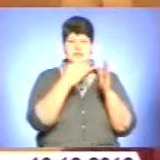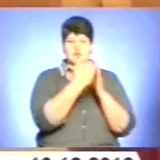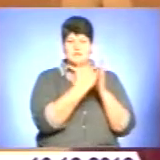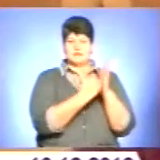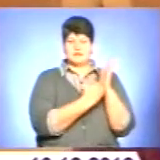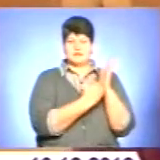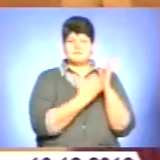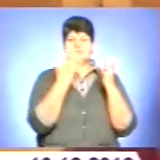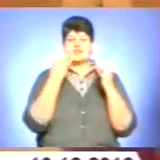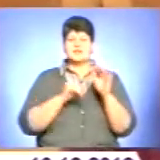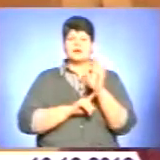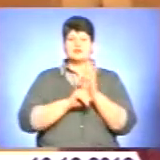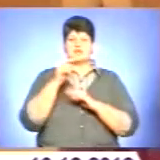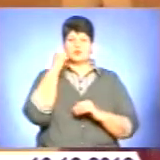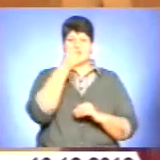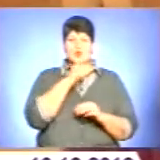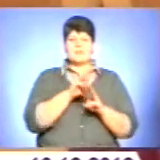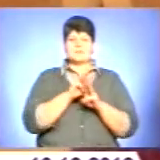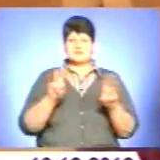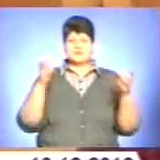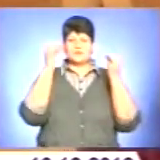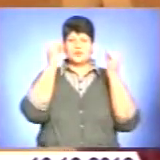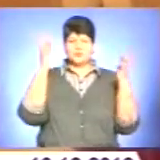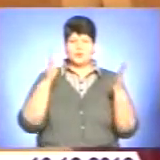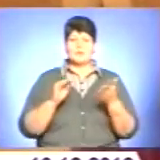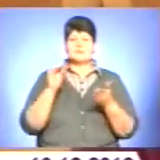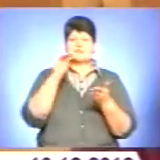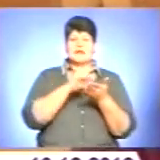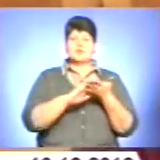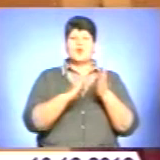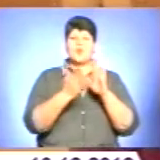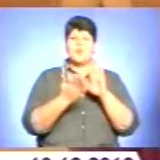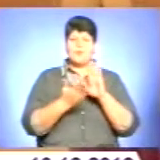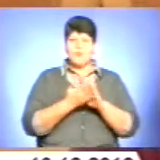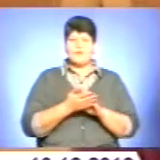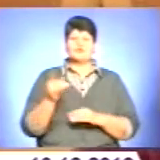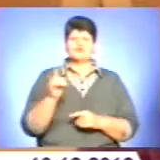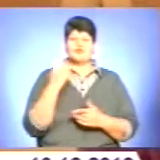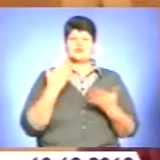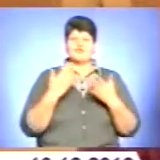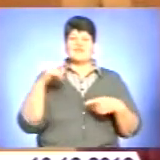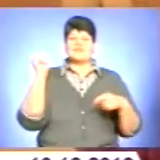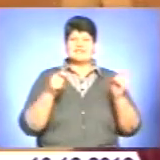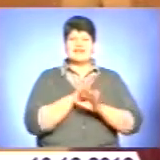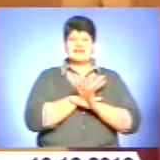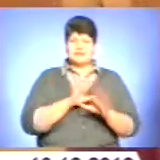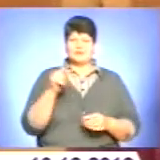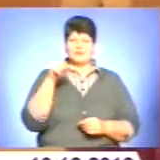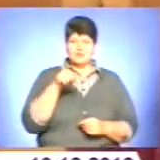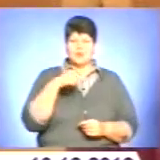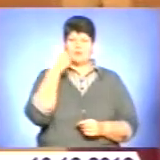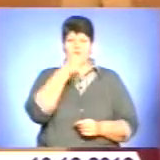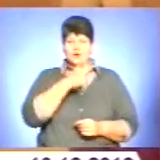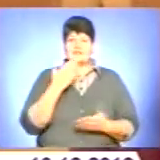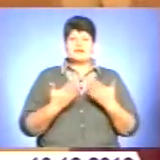Ще на початку року Міністерство культури поставило безперечно умову про те, що фестиваль, якщо не відбудеться в цьому році, і якщо він